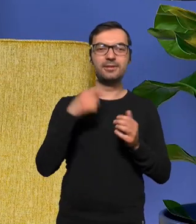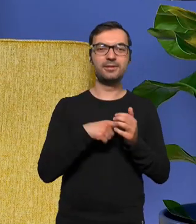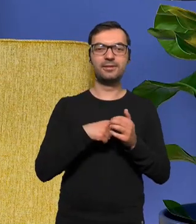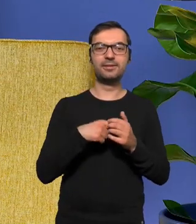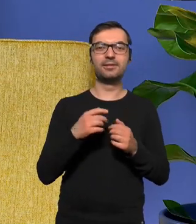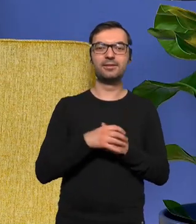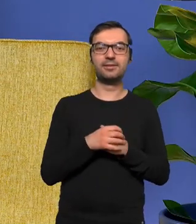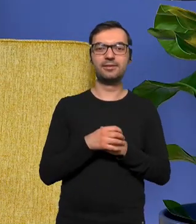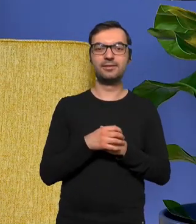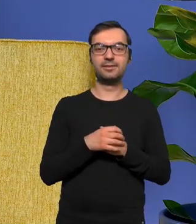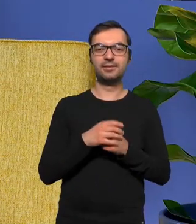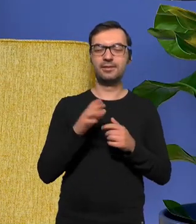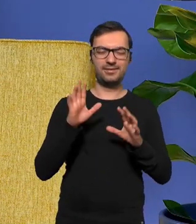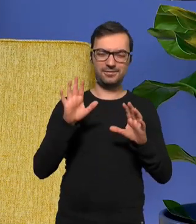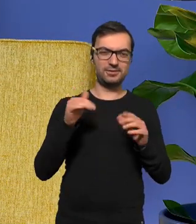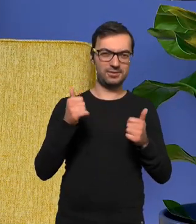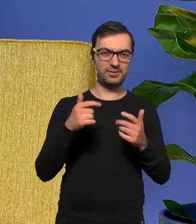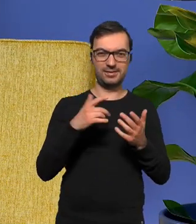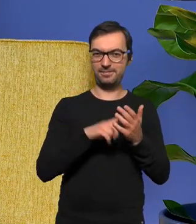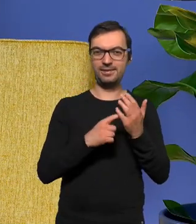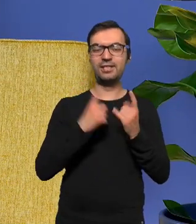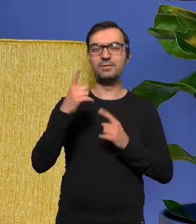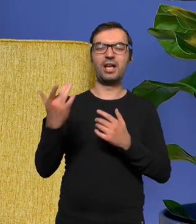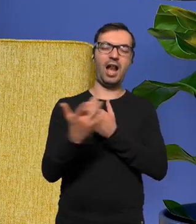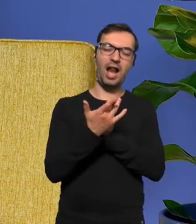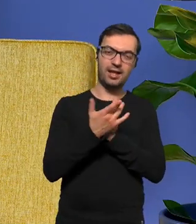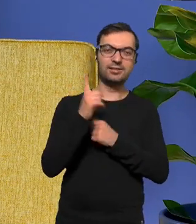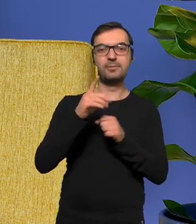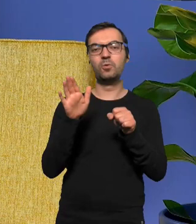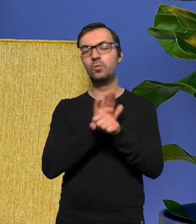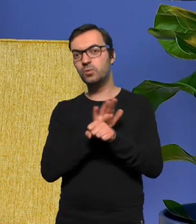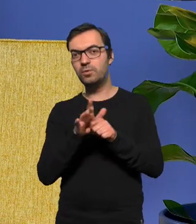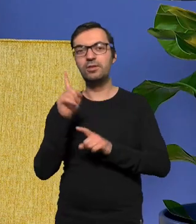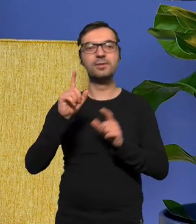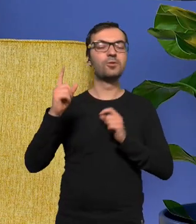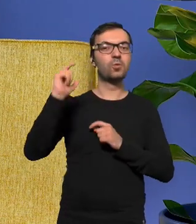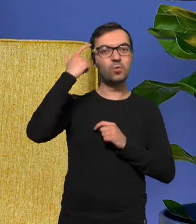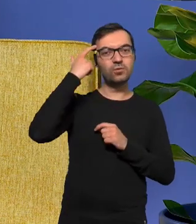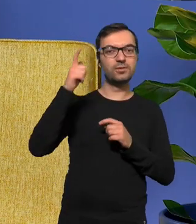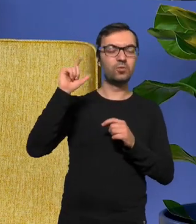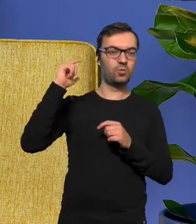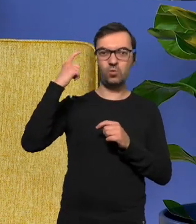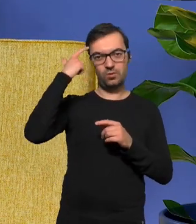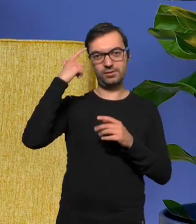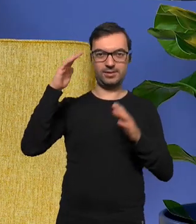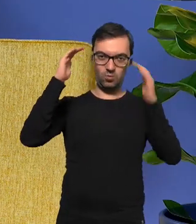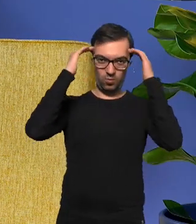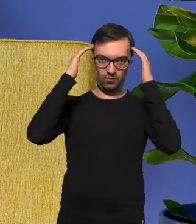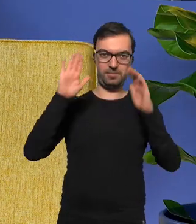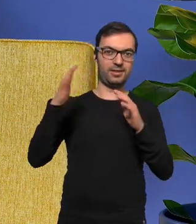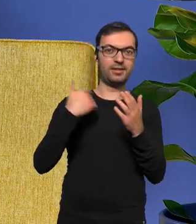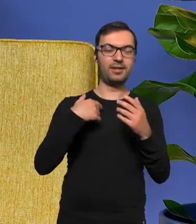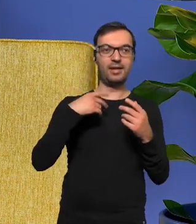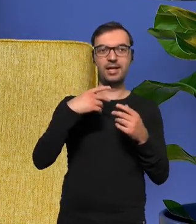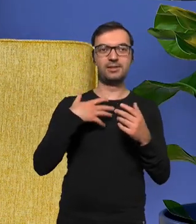postaci jakie jakie tego chcemy i czasami ona krzyczy czasami dopowiada czasami jest głównym tym tak główną głową bo nagle